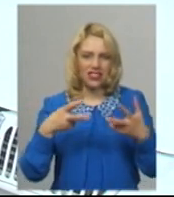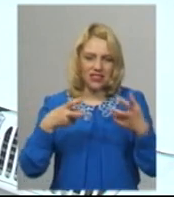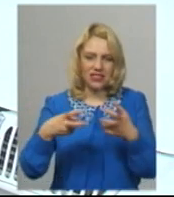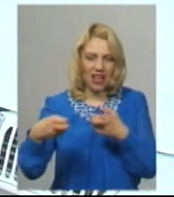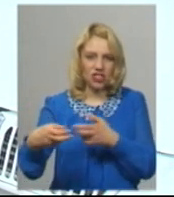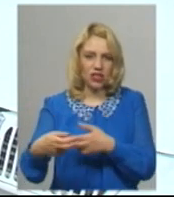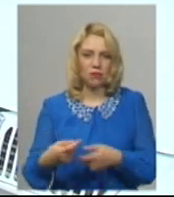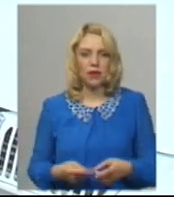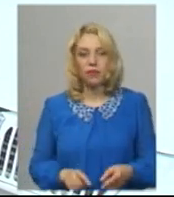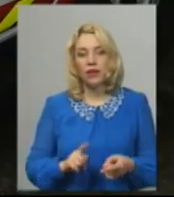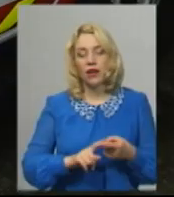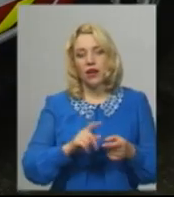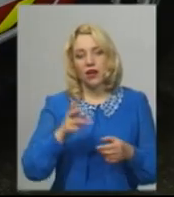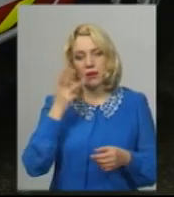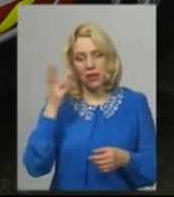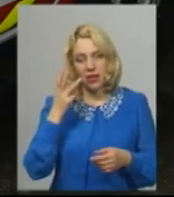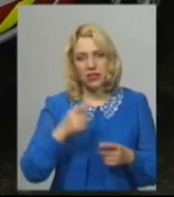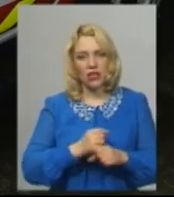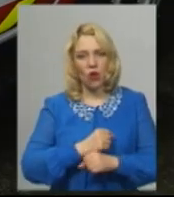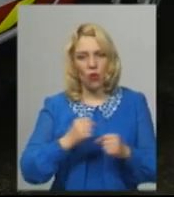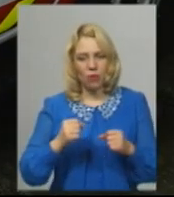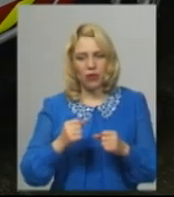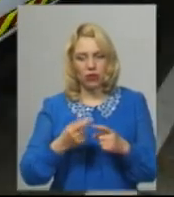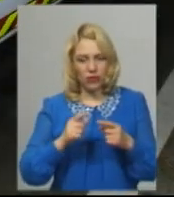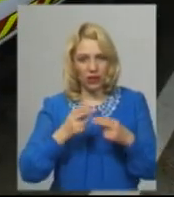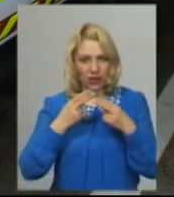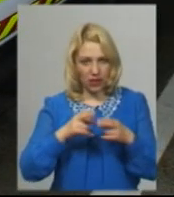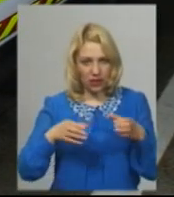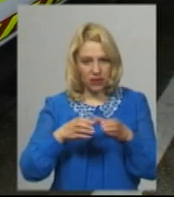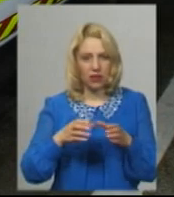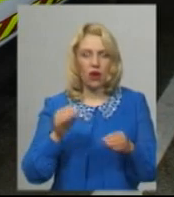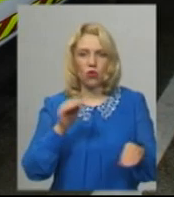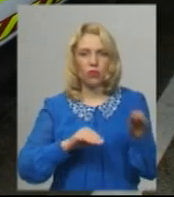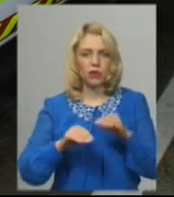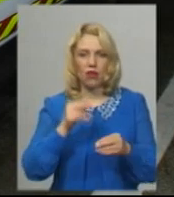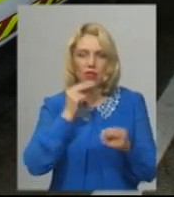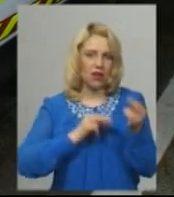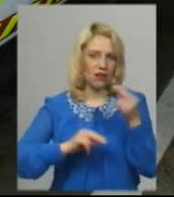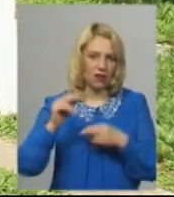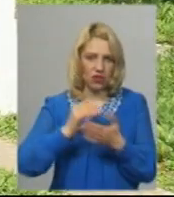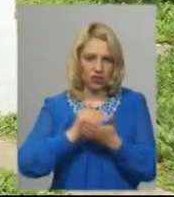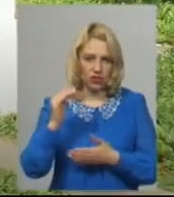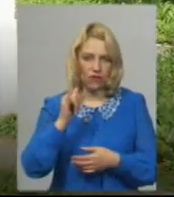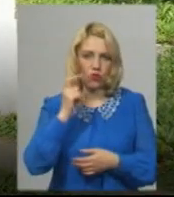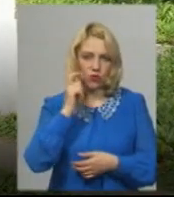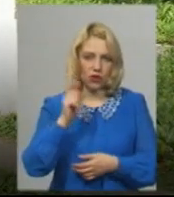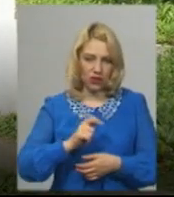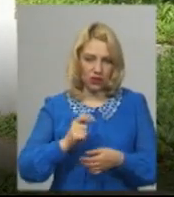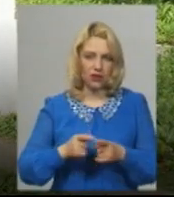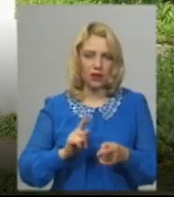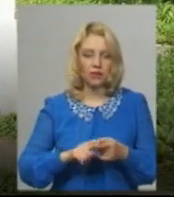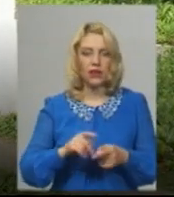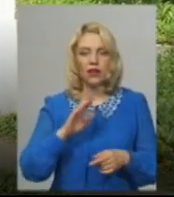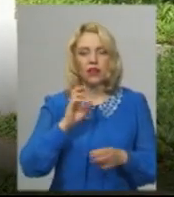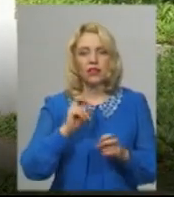Хмельницький аварійно-рятувальний загін найкращий в Україні укомплентований спецтехнікою, розповідає Сергій Косар. Таких груп піротехнічних робіт, як в